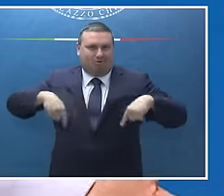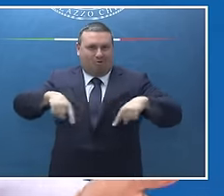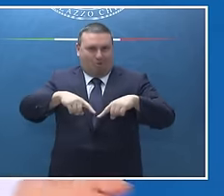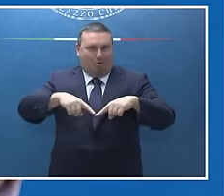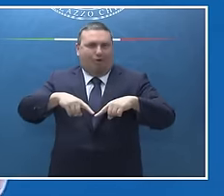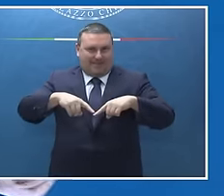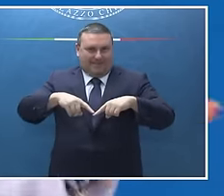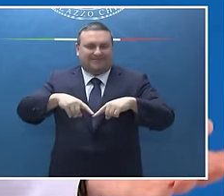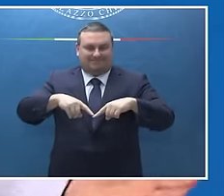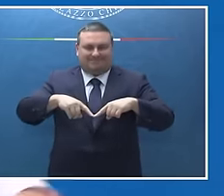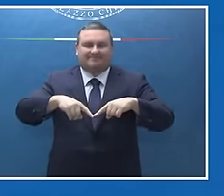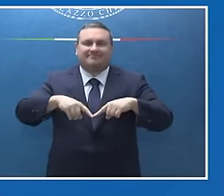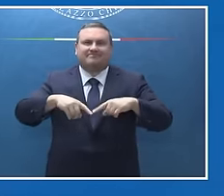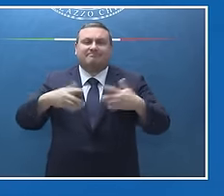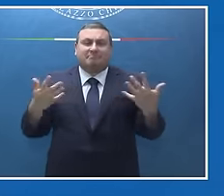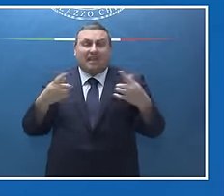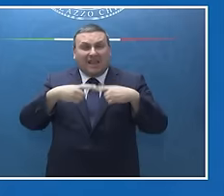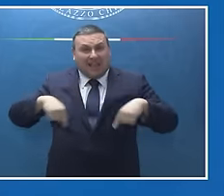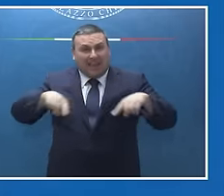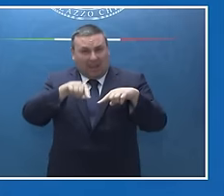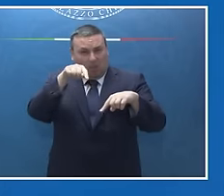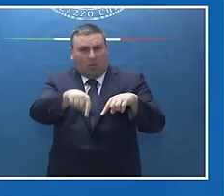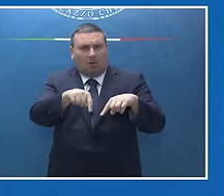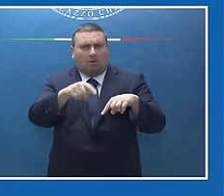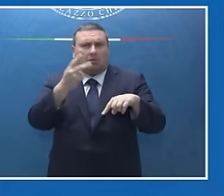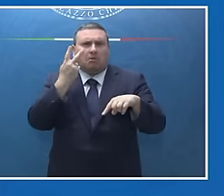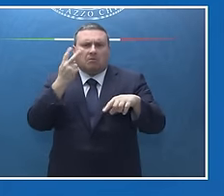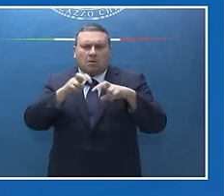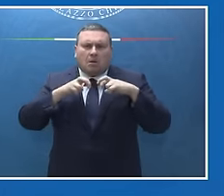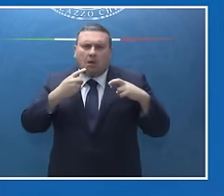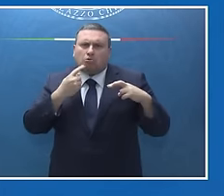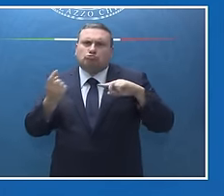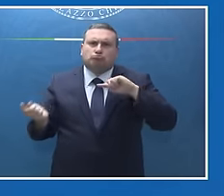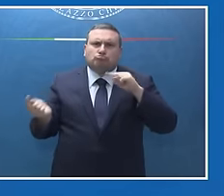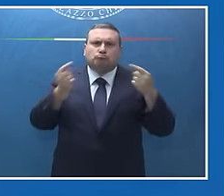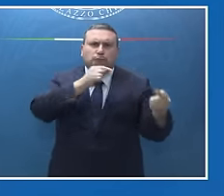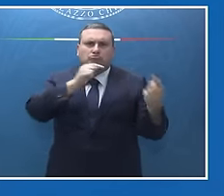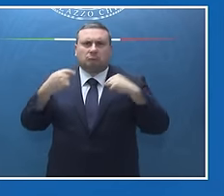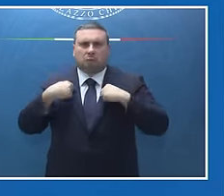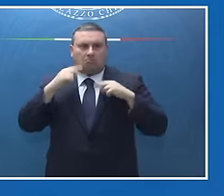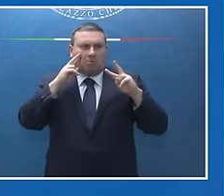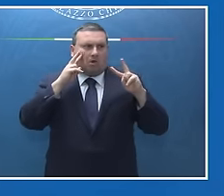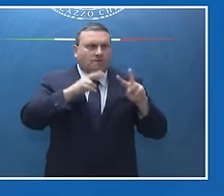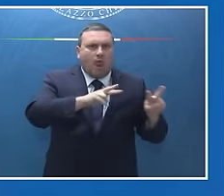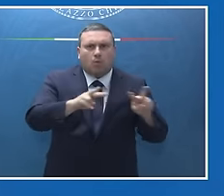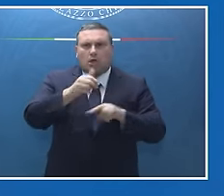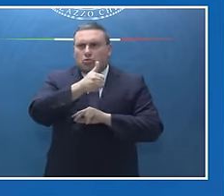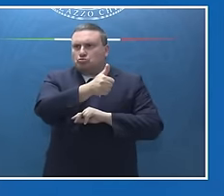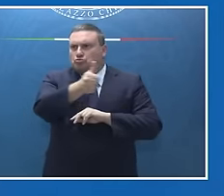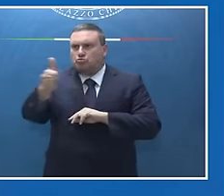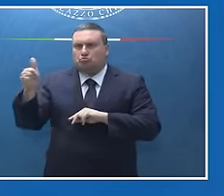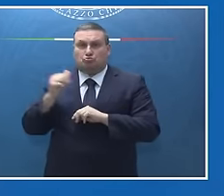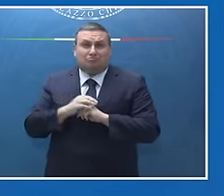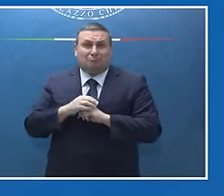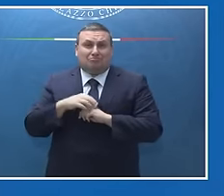vedremo, e lì sarà, diciamo quella sarà la sede per aprire le nostre valutazioni. Chiaramente lei